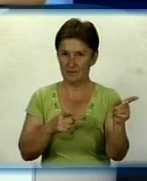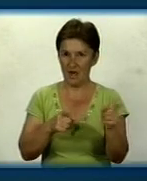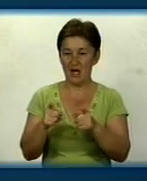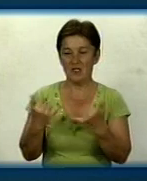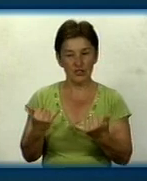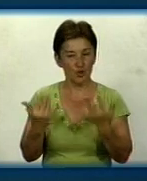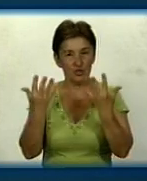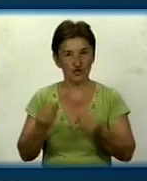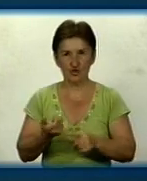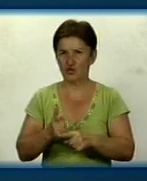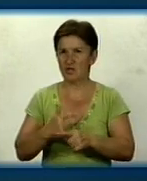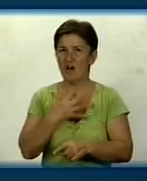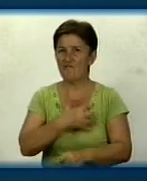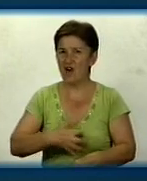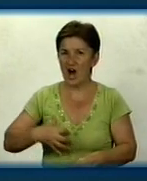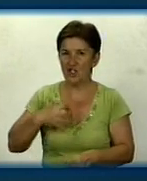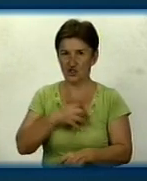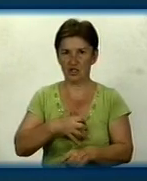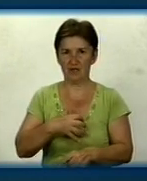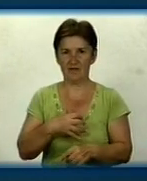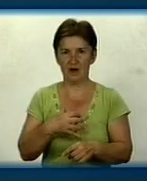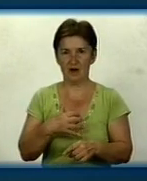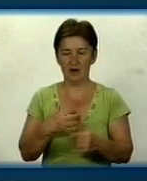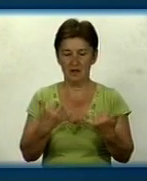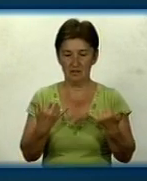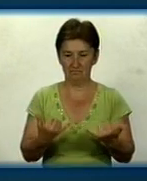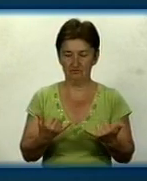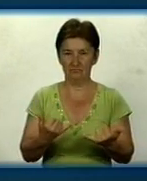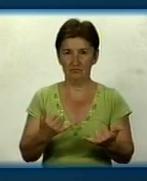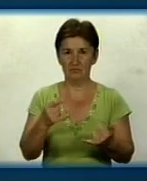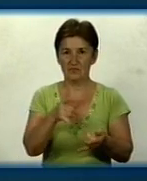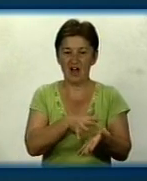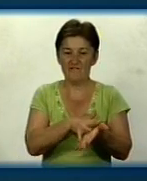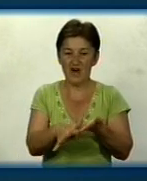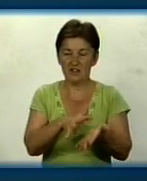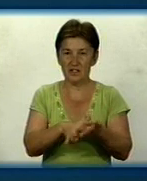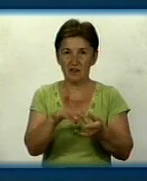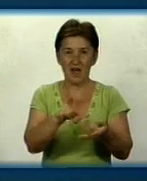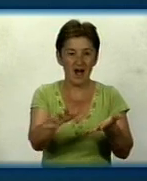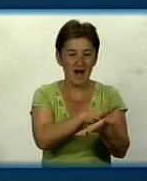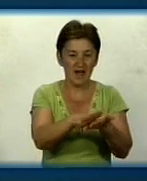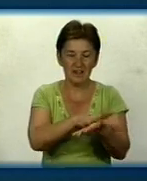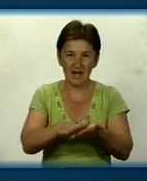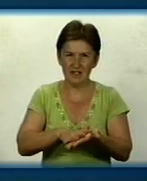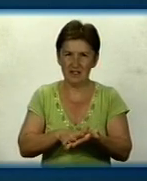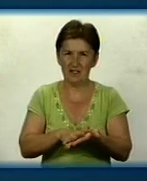і дуже актуальна проблема для водогону, адже витрати на реагенти і